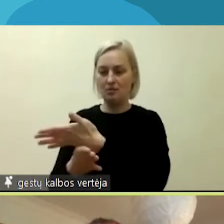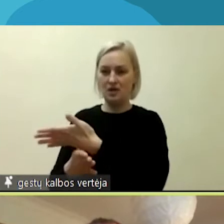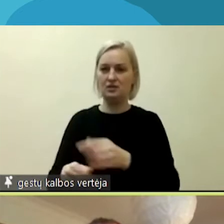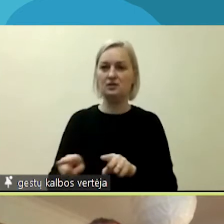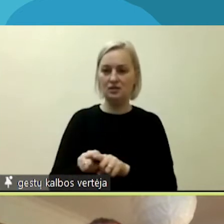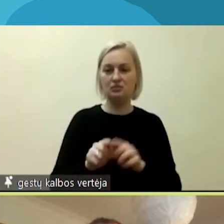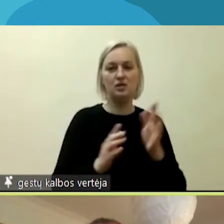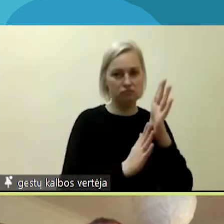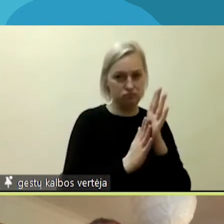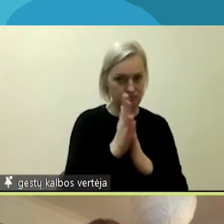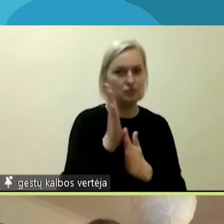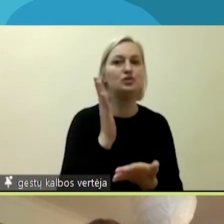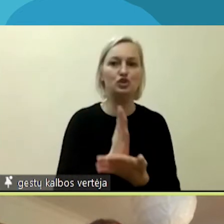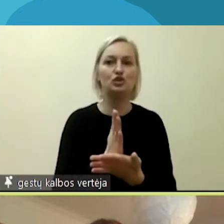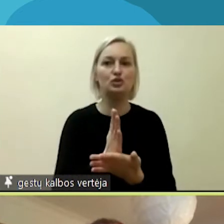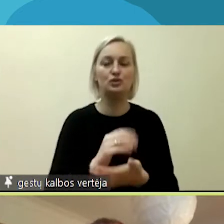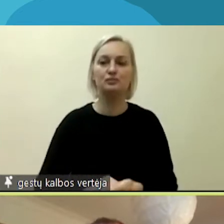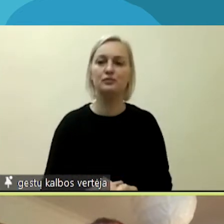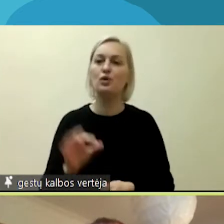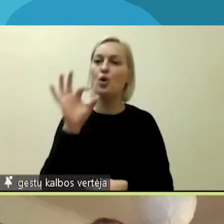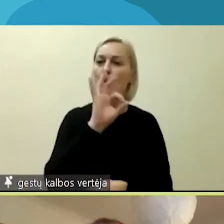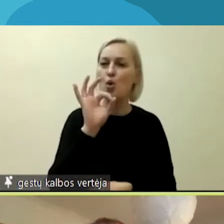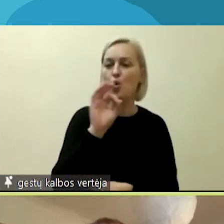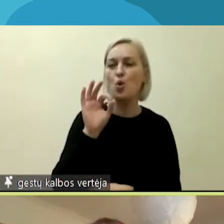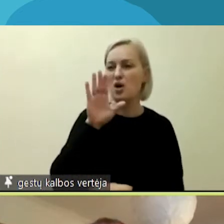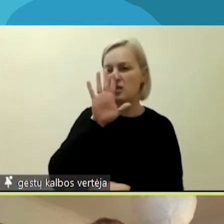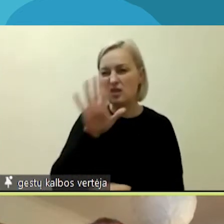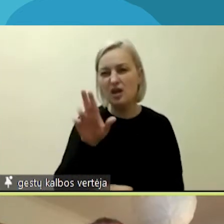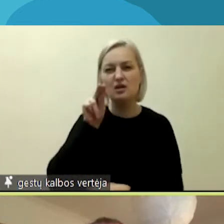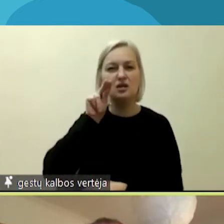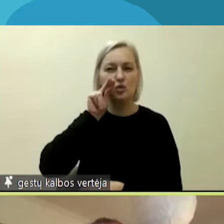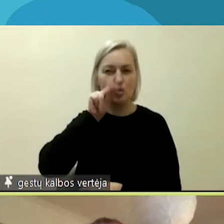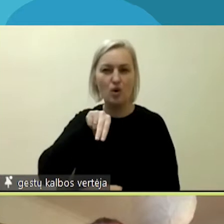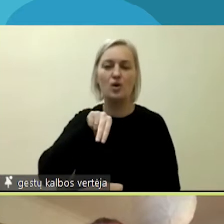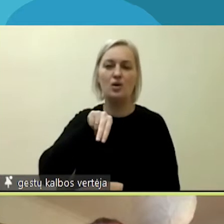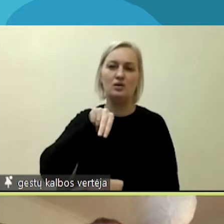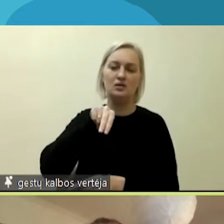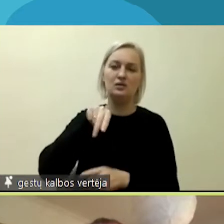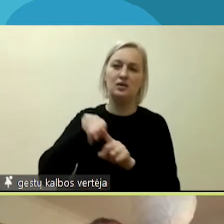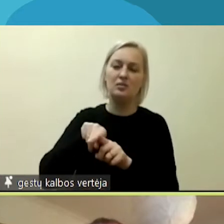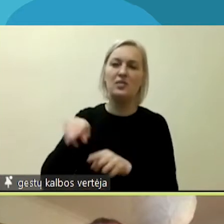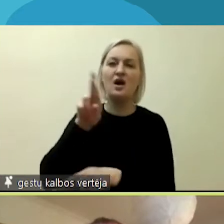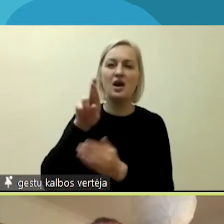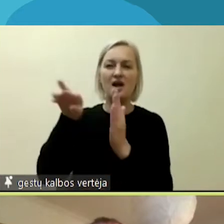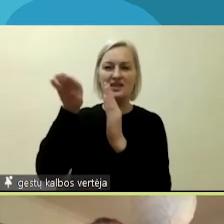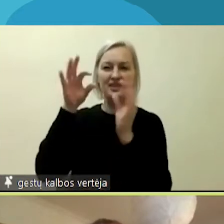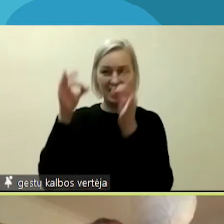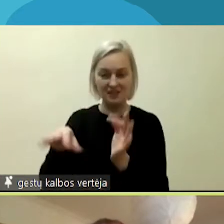pažangą dėl neapykantos nusikaltimus reglamentuojančių teisės aktų.